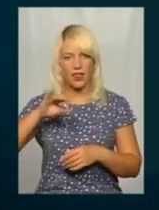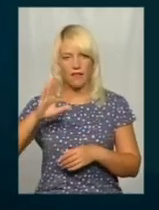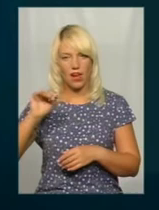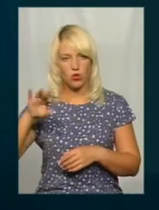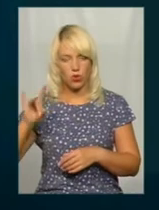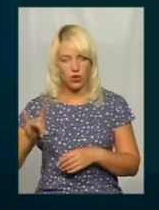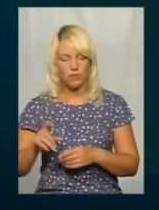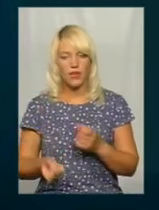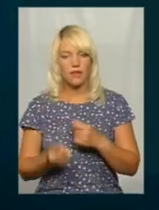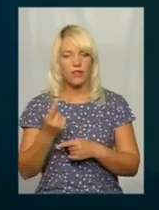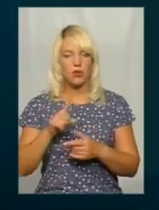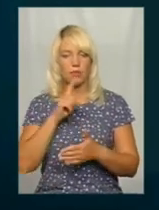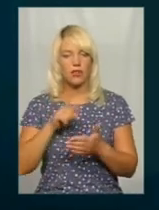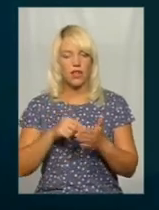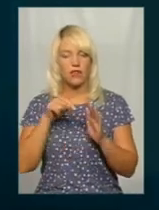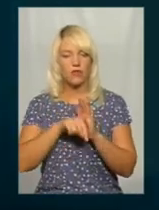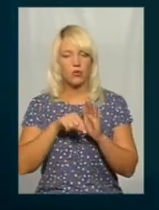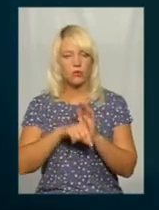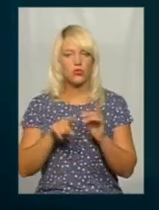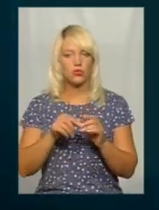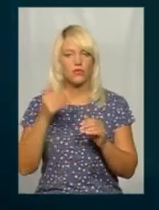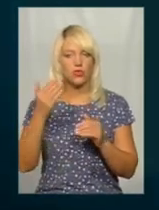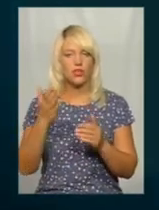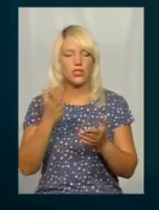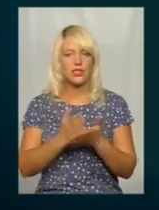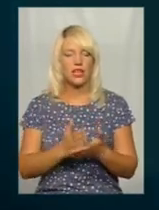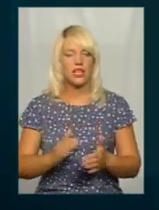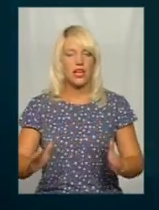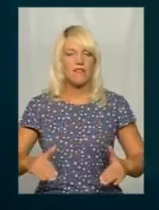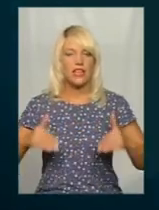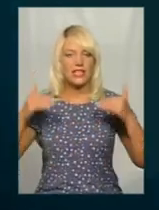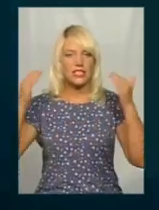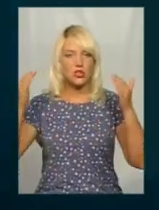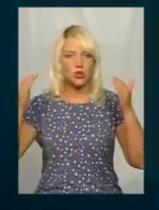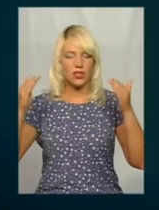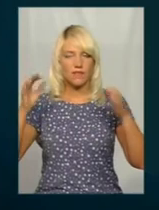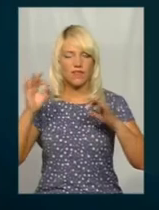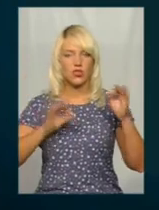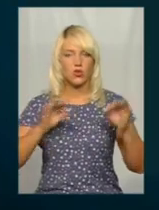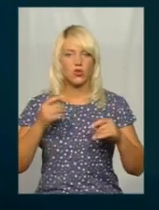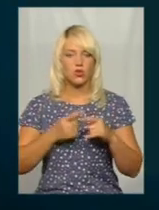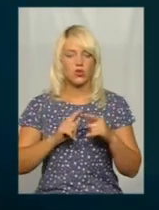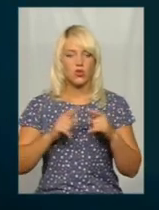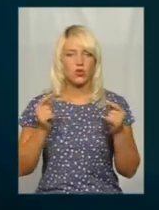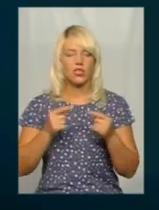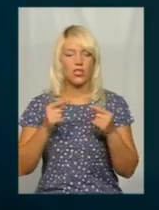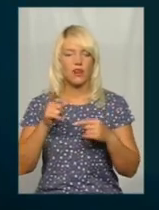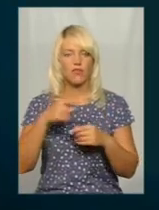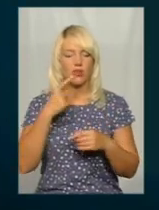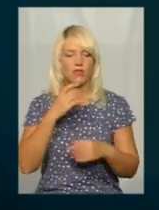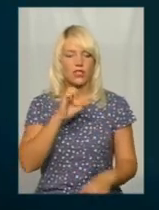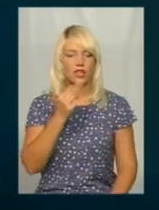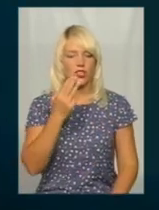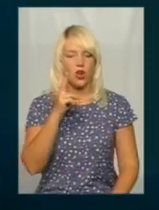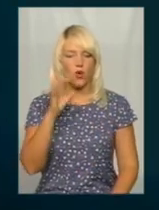що вони ставлять дуже високий висоток цього зерна. Вони його називають сашкове